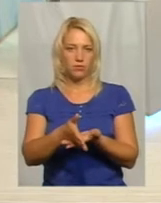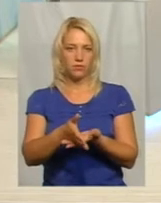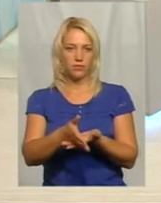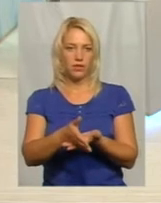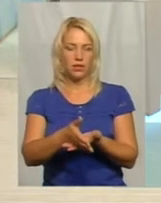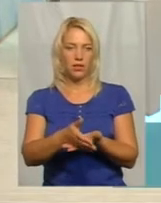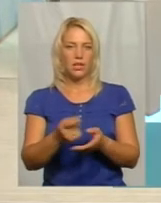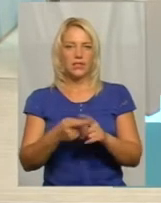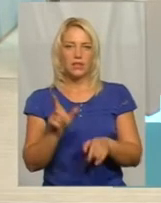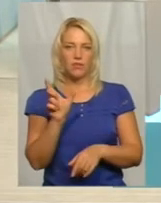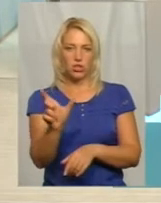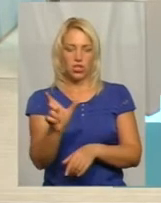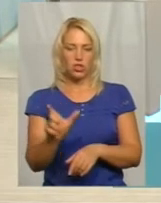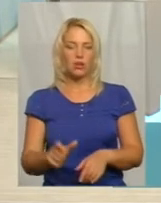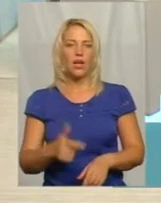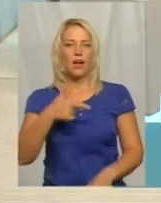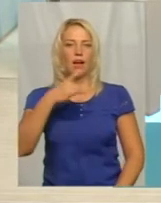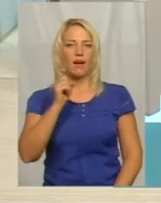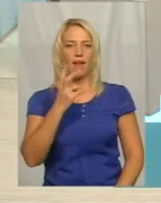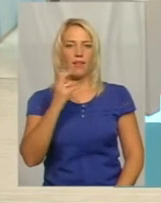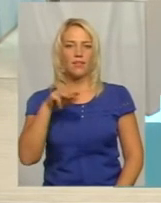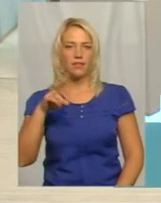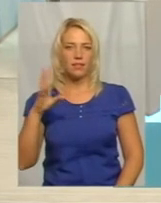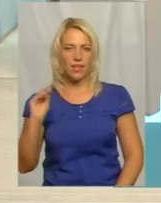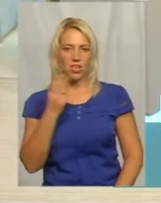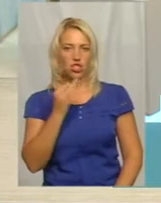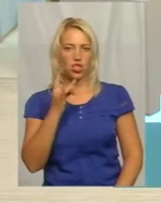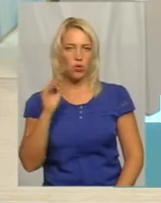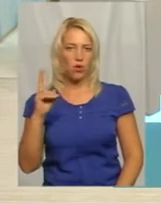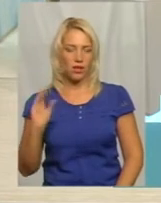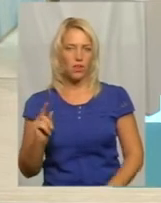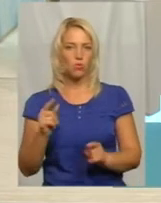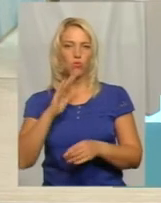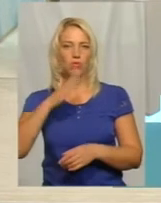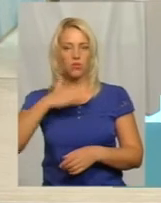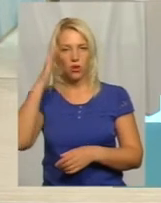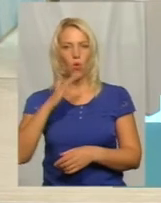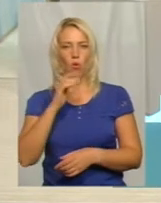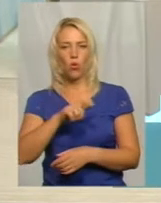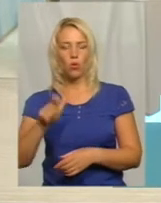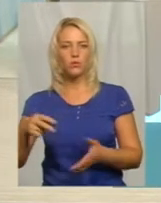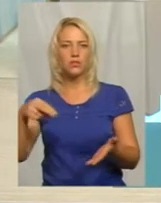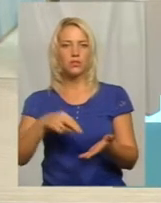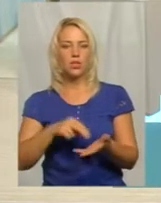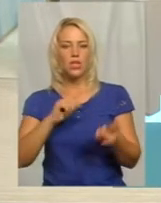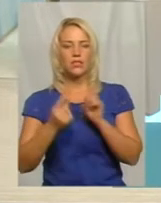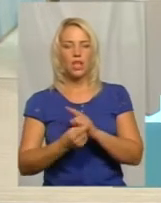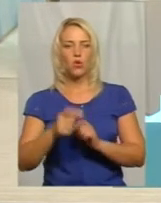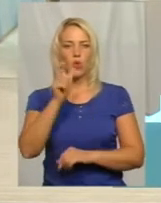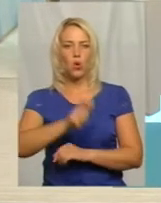відрізок фронту, гранітний, широкий. Тому наші хлопці навпаки стають такими людьми, які